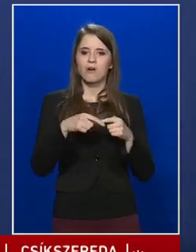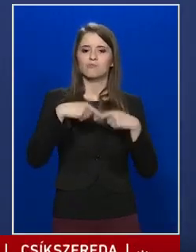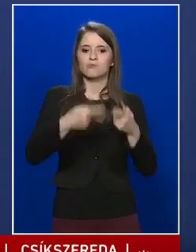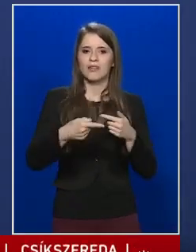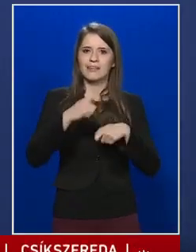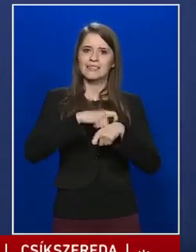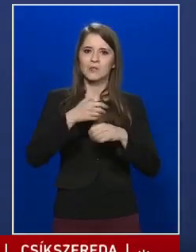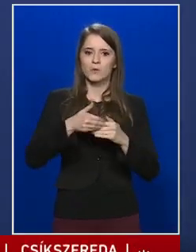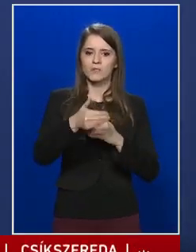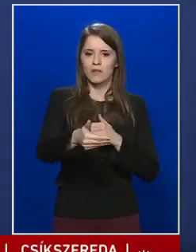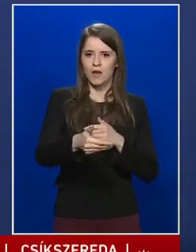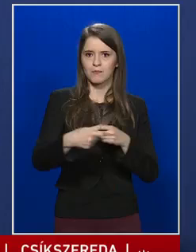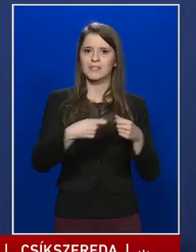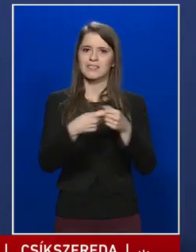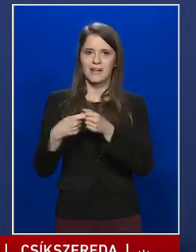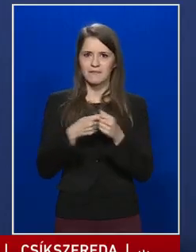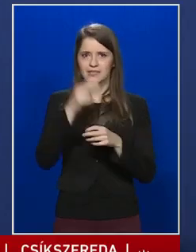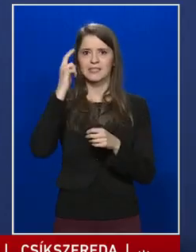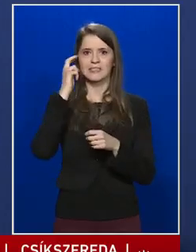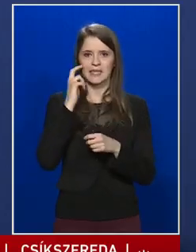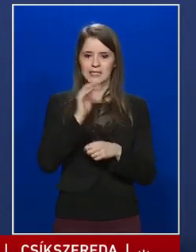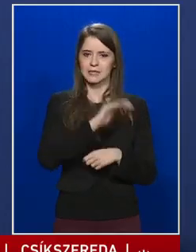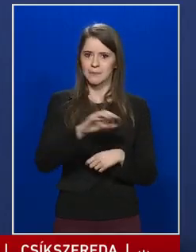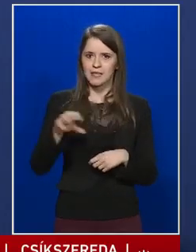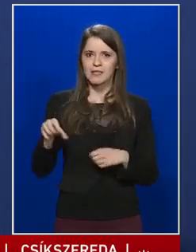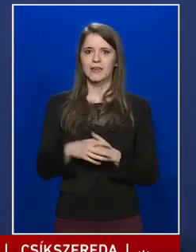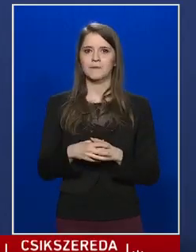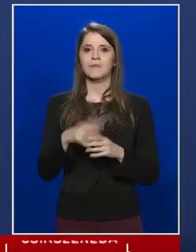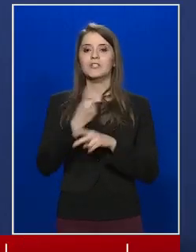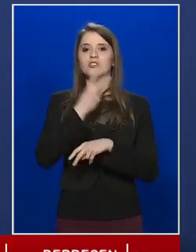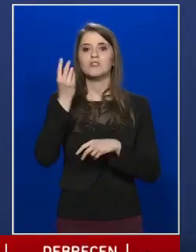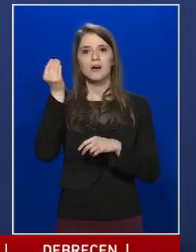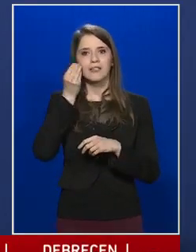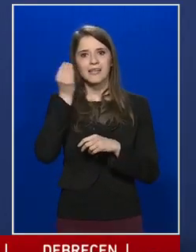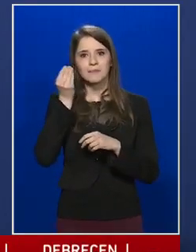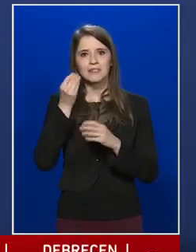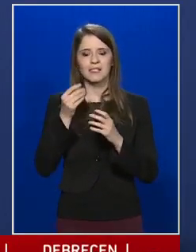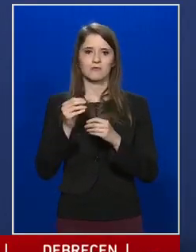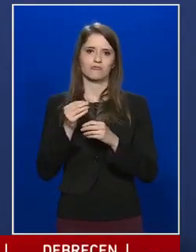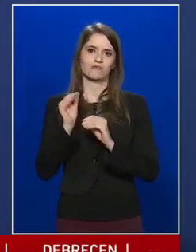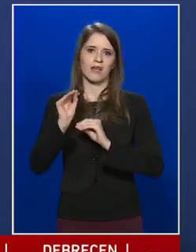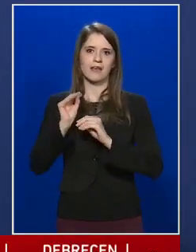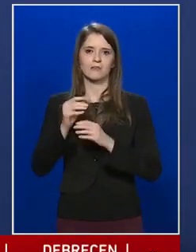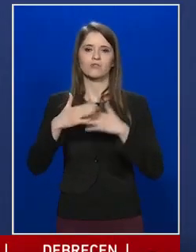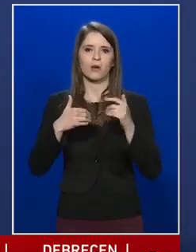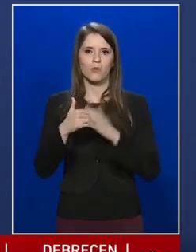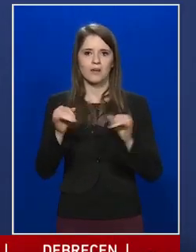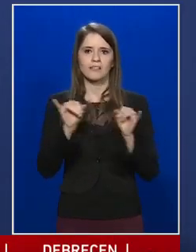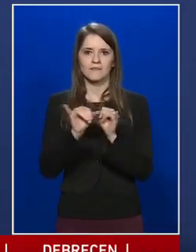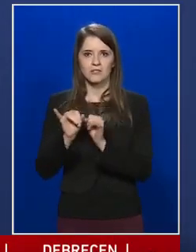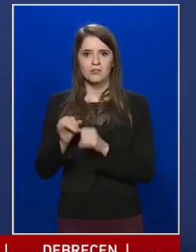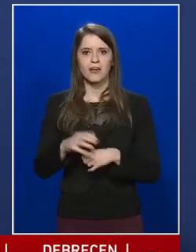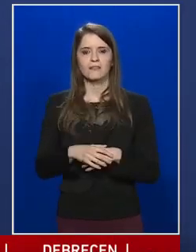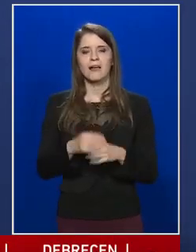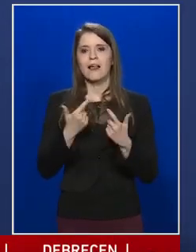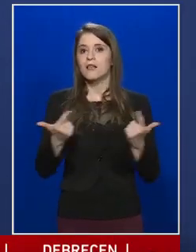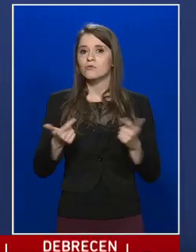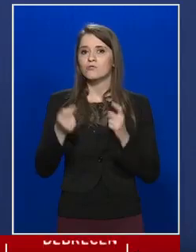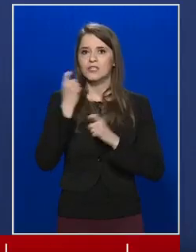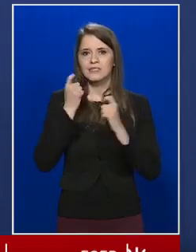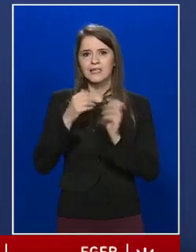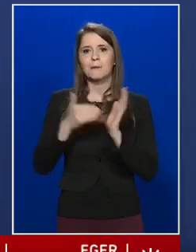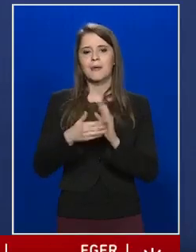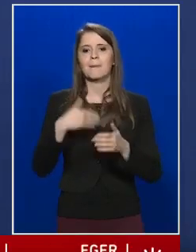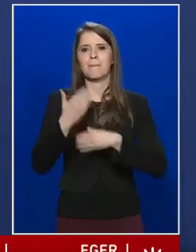az intézmények, a szakképzés lényegét jelentő gyakorlati vizsgákat pedig lehetőség szerint még